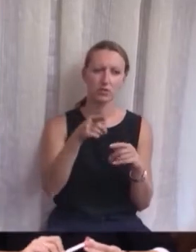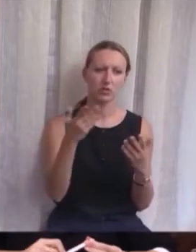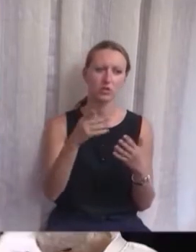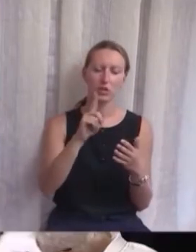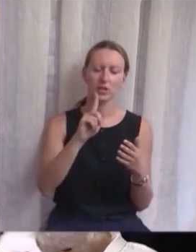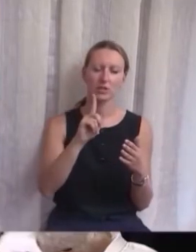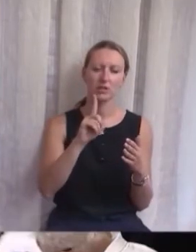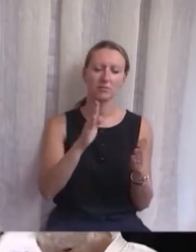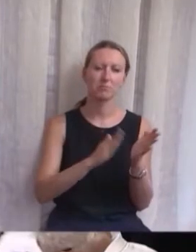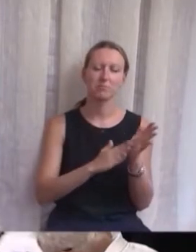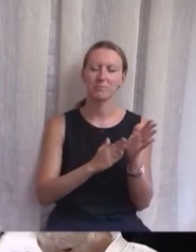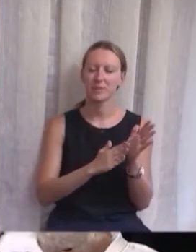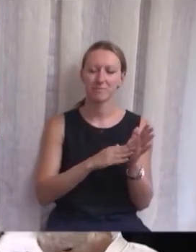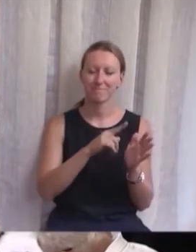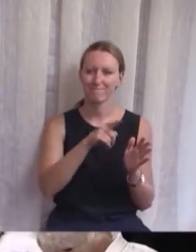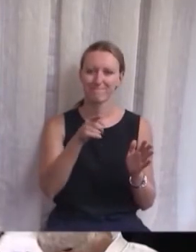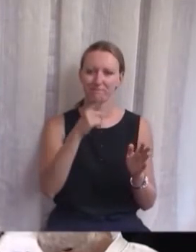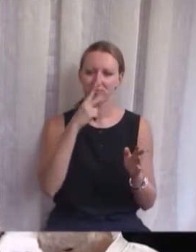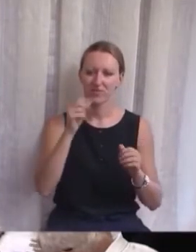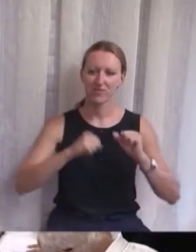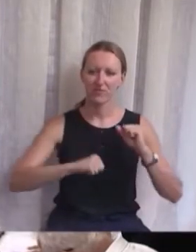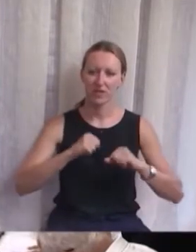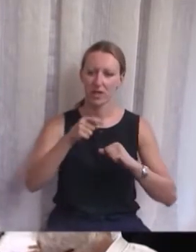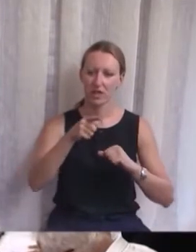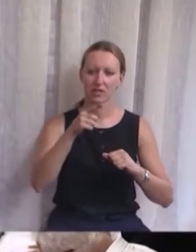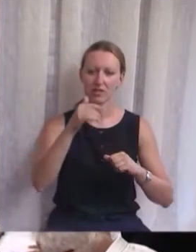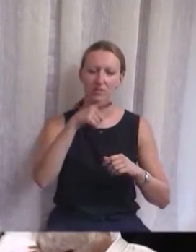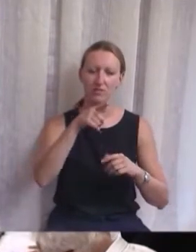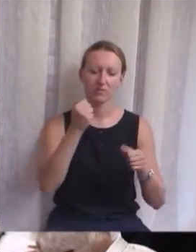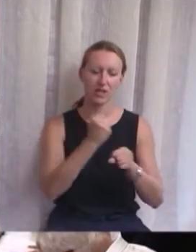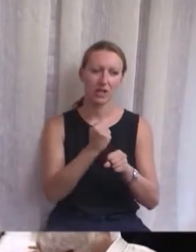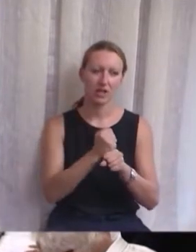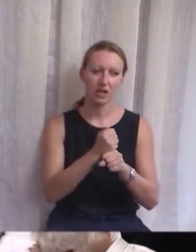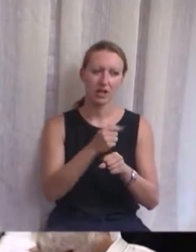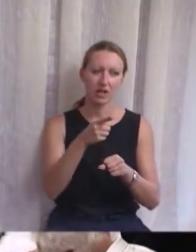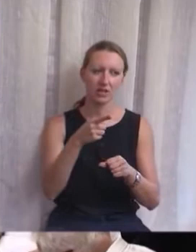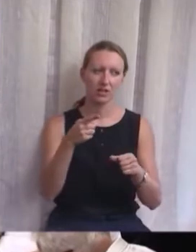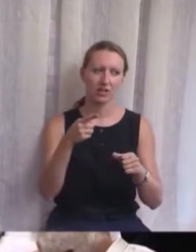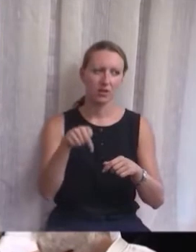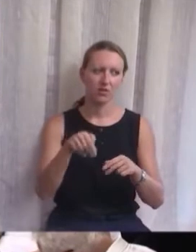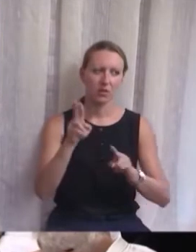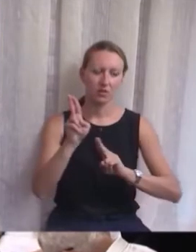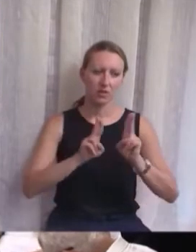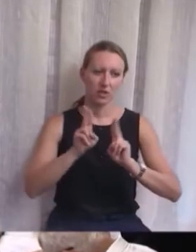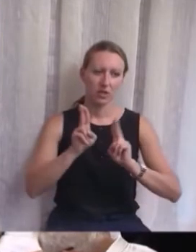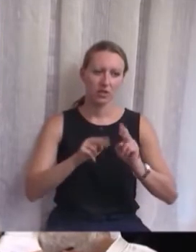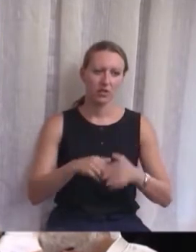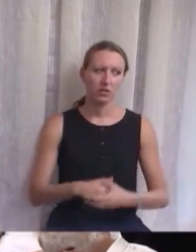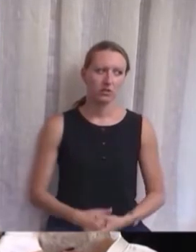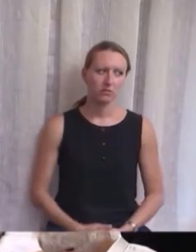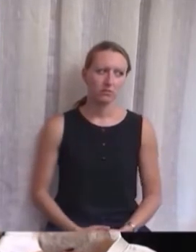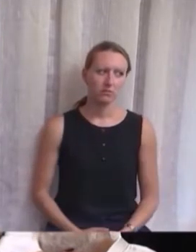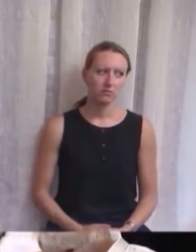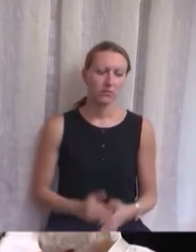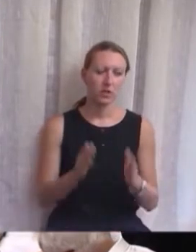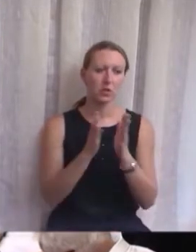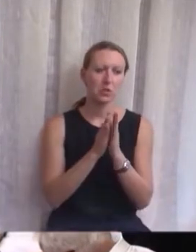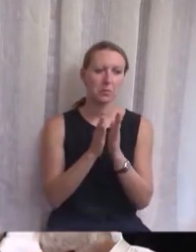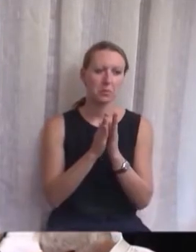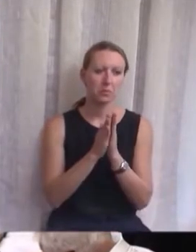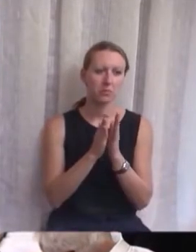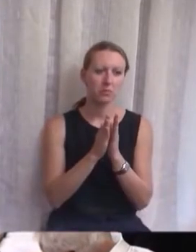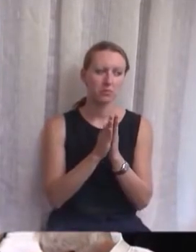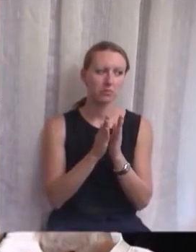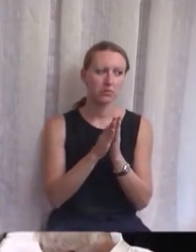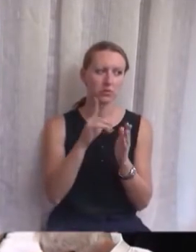što neprimjerenim vladanjem remetite rad, normalan rad ovog vječa. Molim vas, kolega